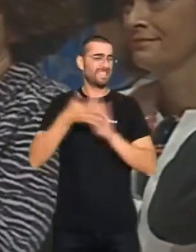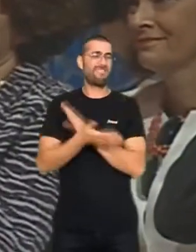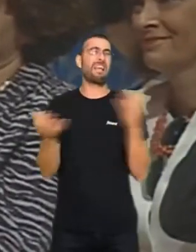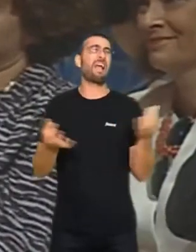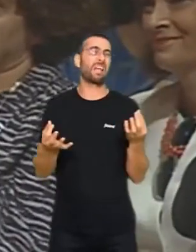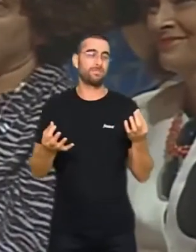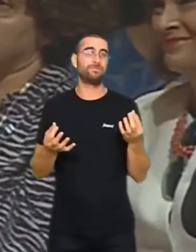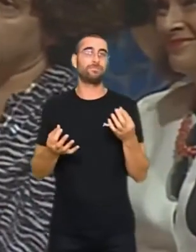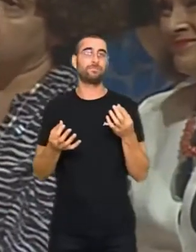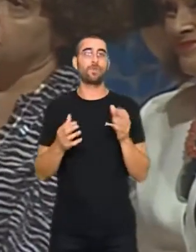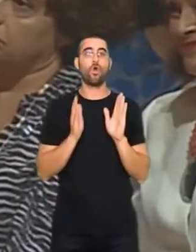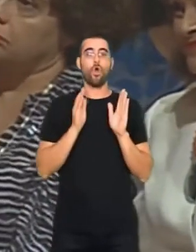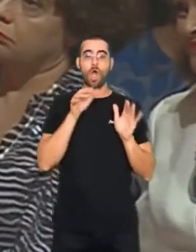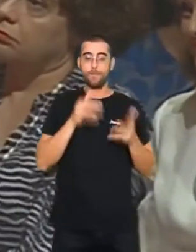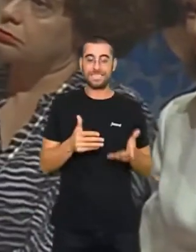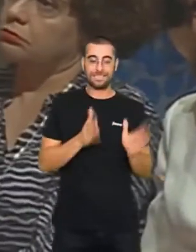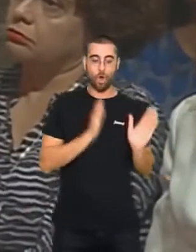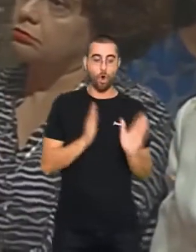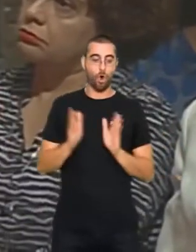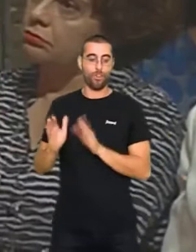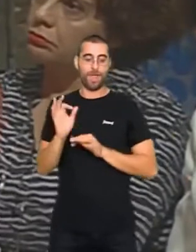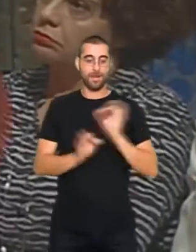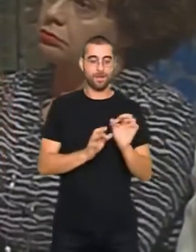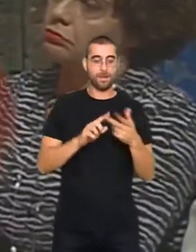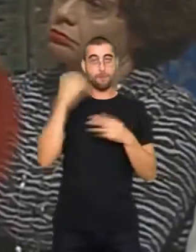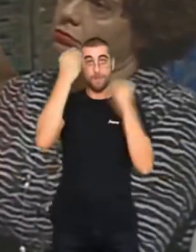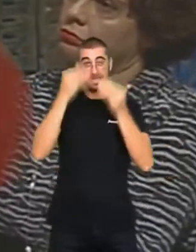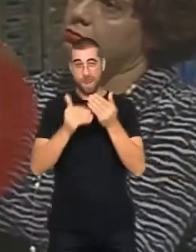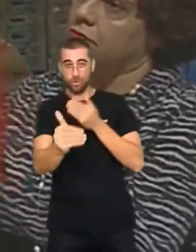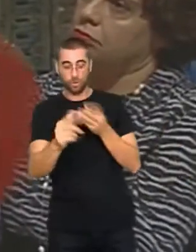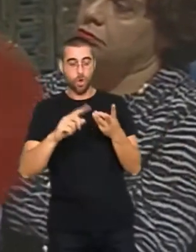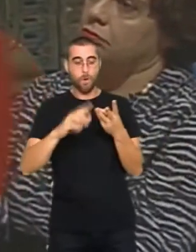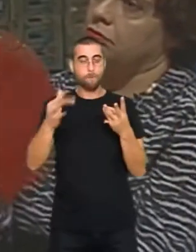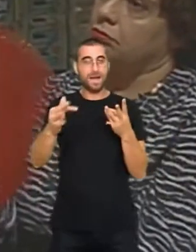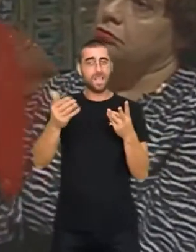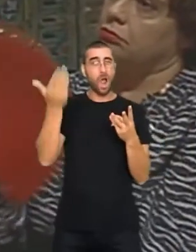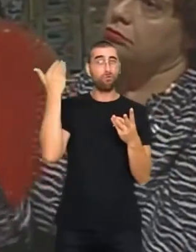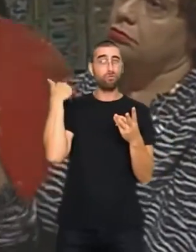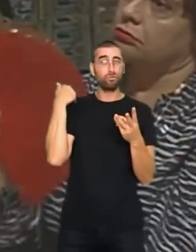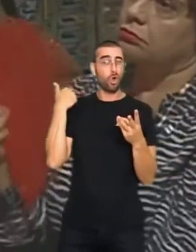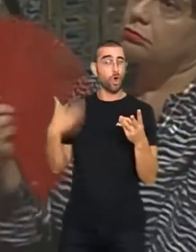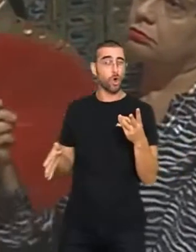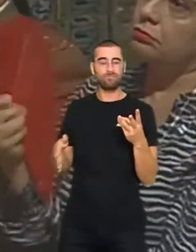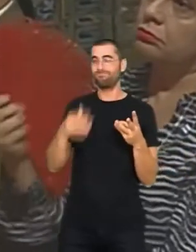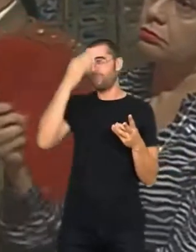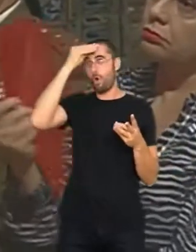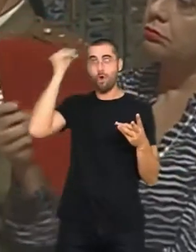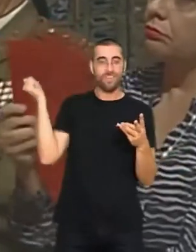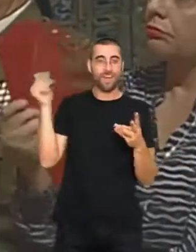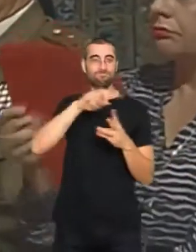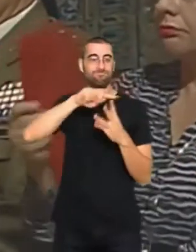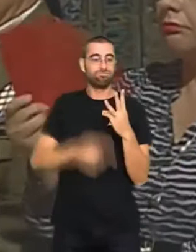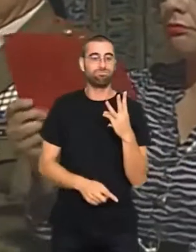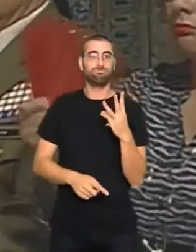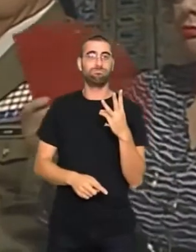ordenar el present, pensar el demà i oblidar tot allò roïn del passat.